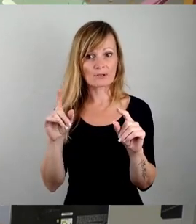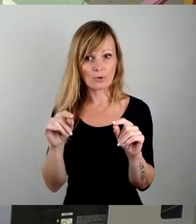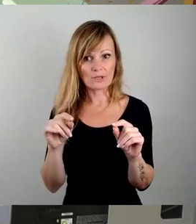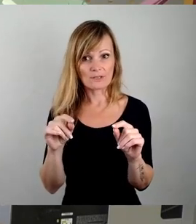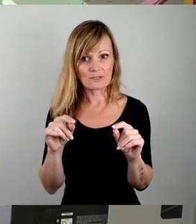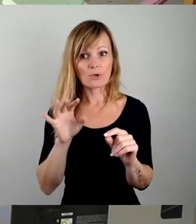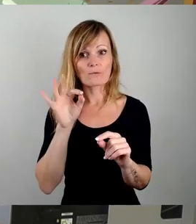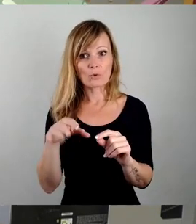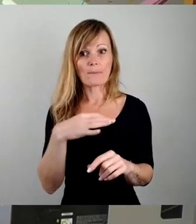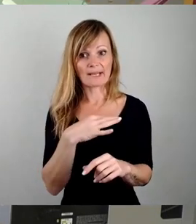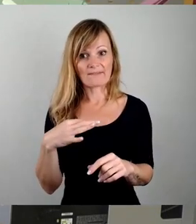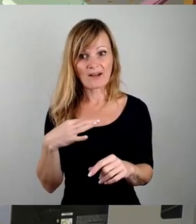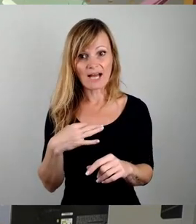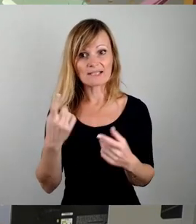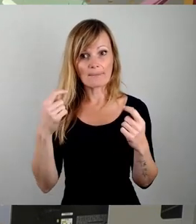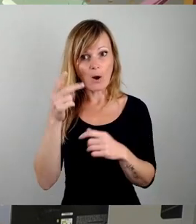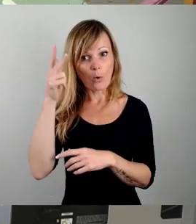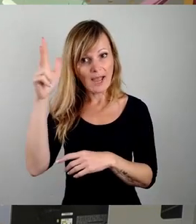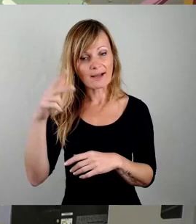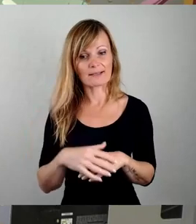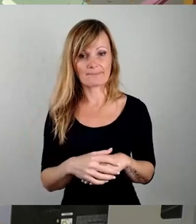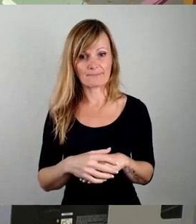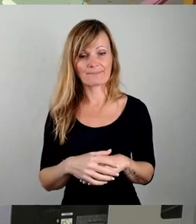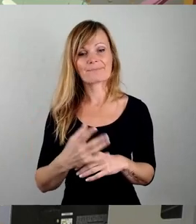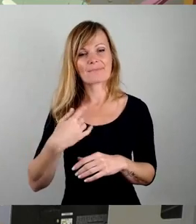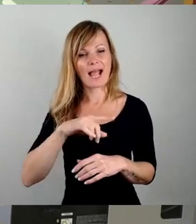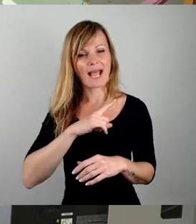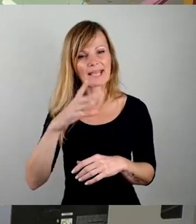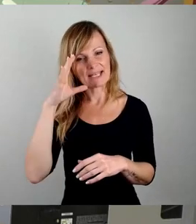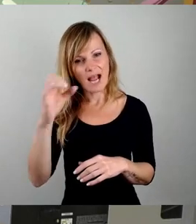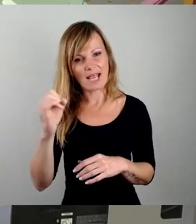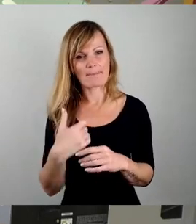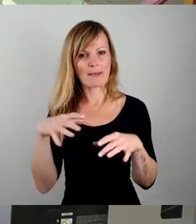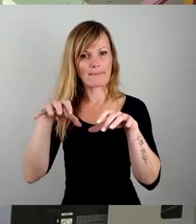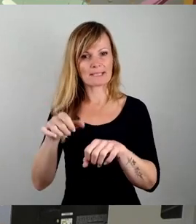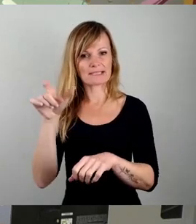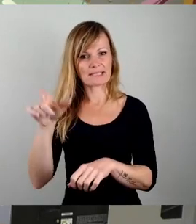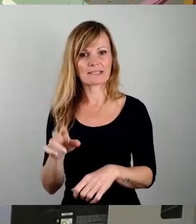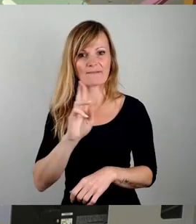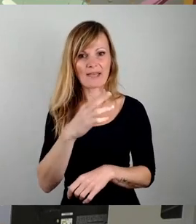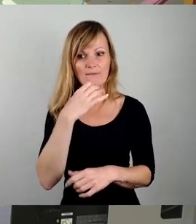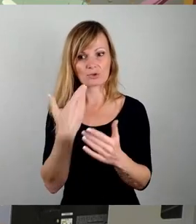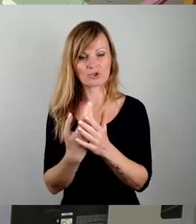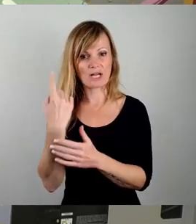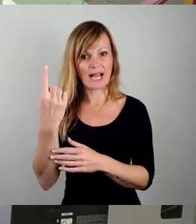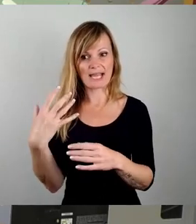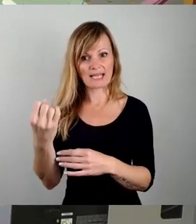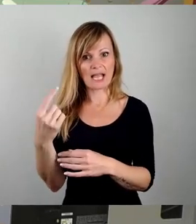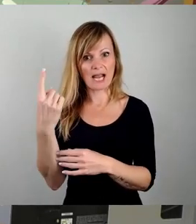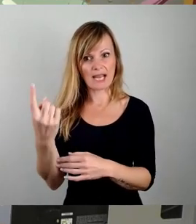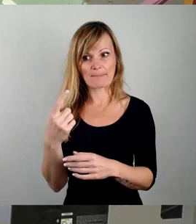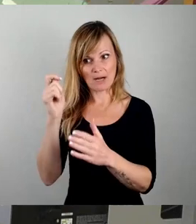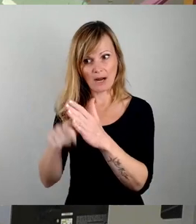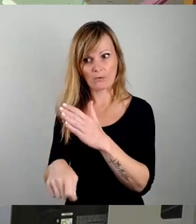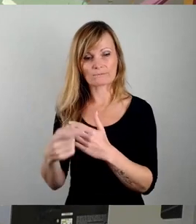für private Bauherren, für Eigenheimbesitzer, für Leute, die eben so ein Eigenheim erwerben wollen, die Bedingungen schlechter werden.